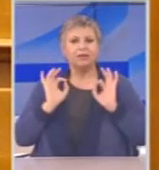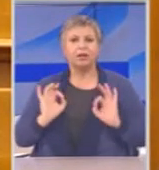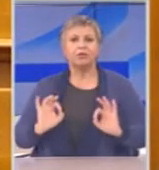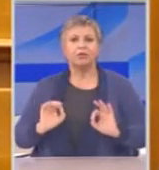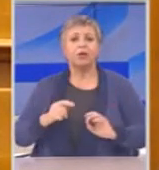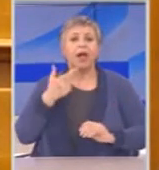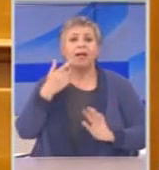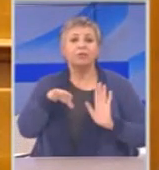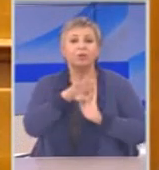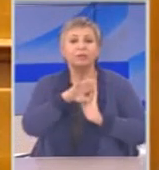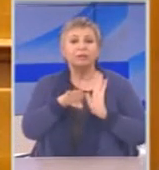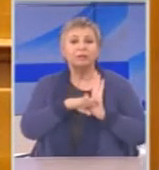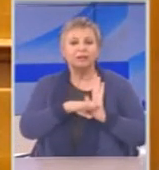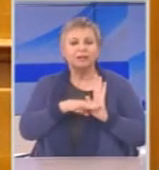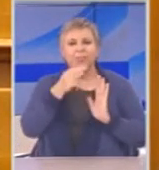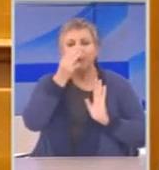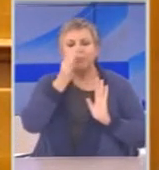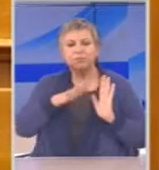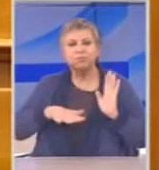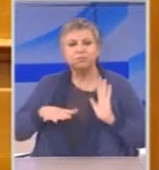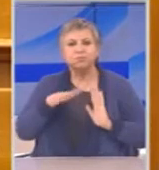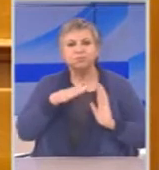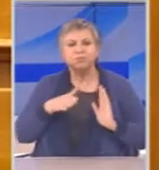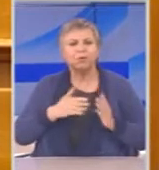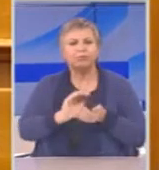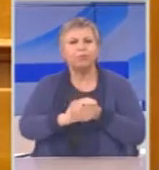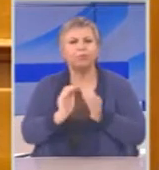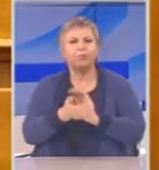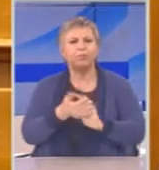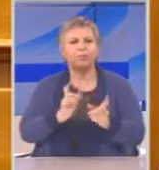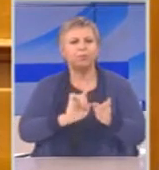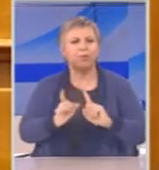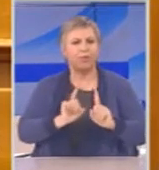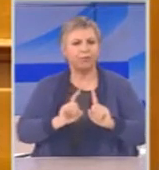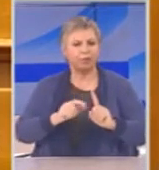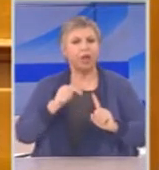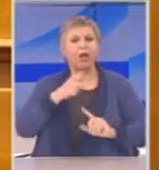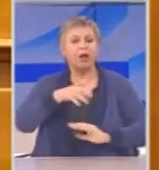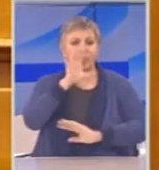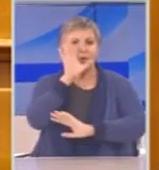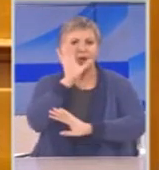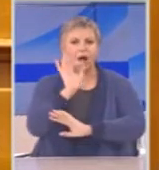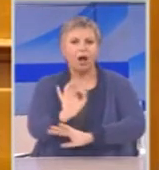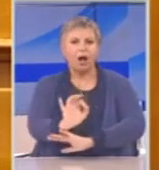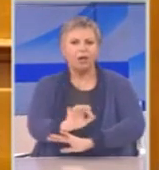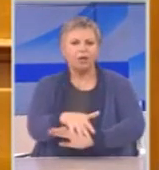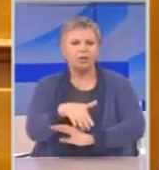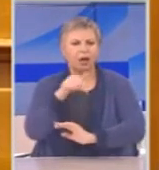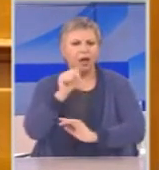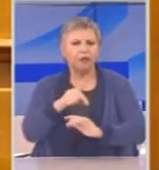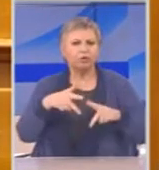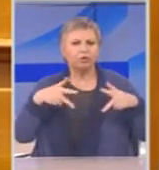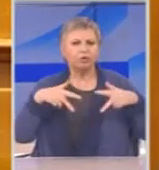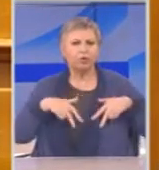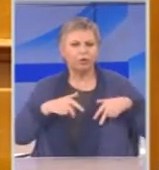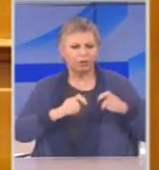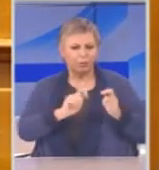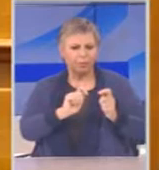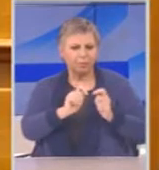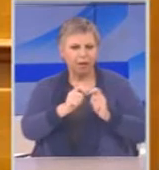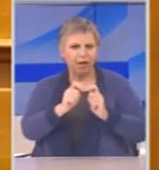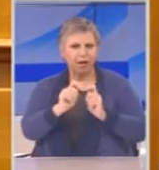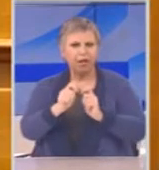διαπλοκής έχει διαμορφώσει, θα μπορούσα να πω πως είχε μεταλλάξει λειτουργίες του κράτους ώστε να